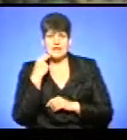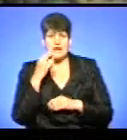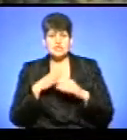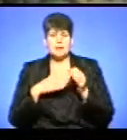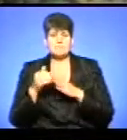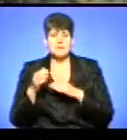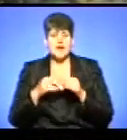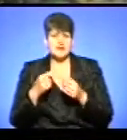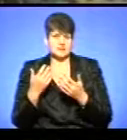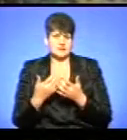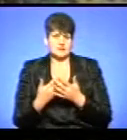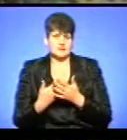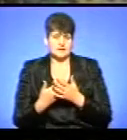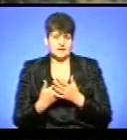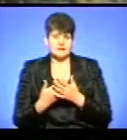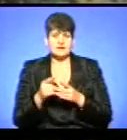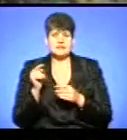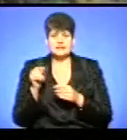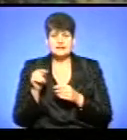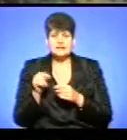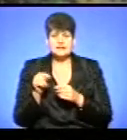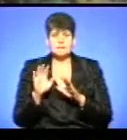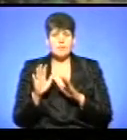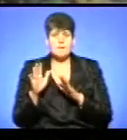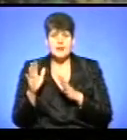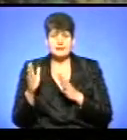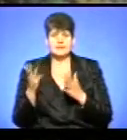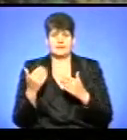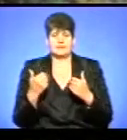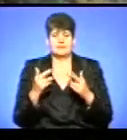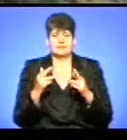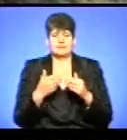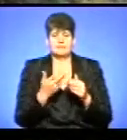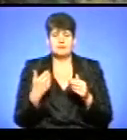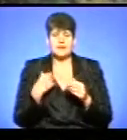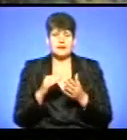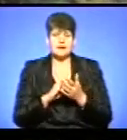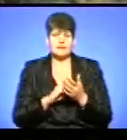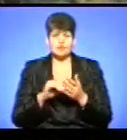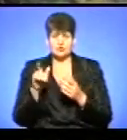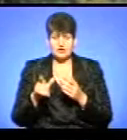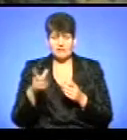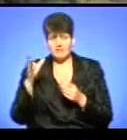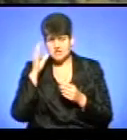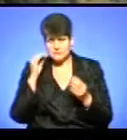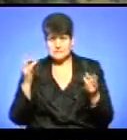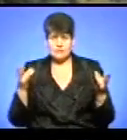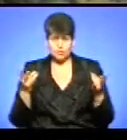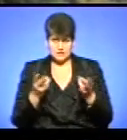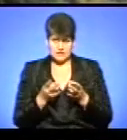практиках і по сумісності на тих моментах, які ми як автори методології вважаємо за потрібні,